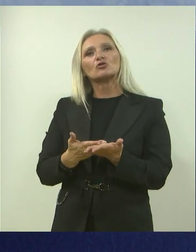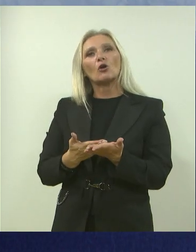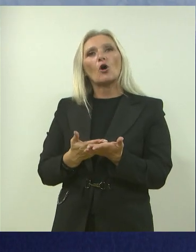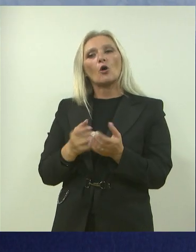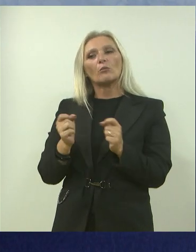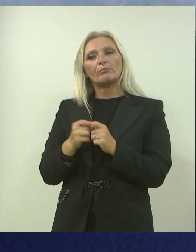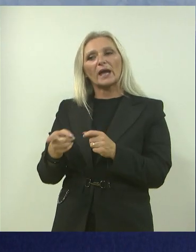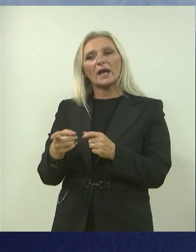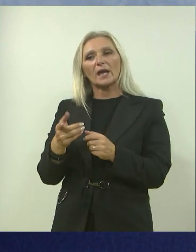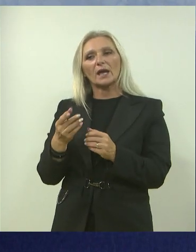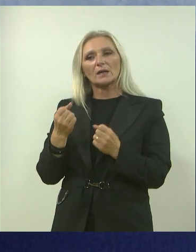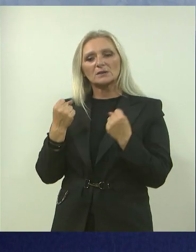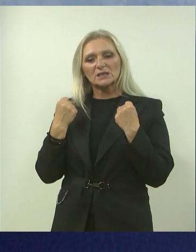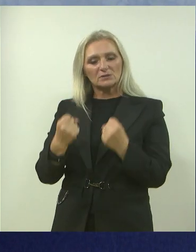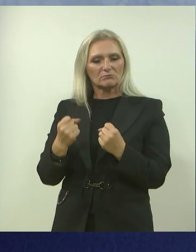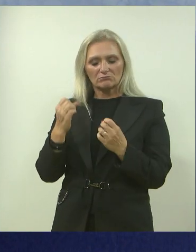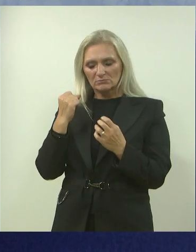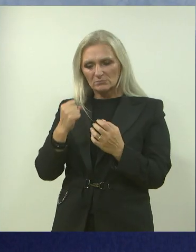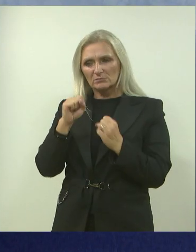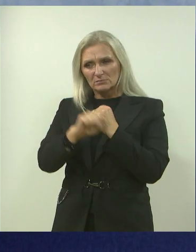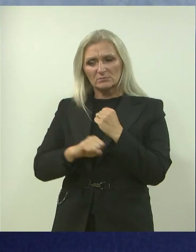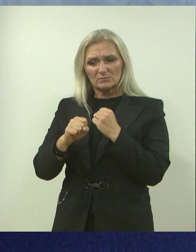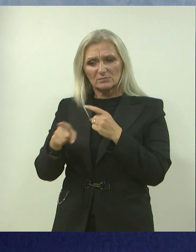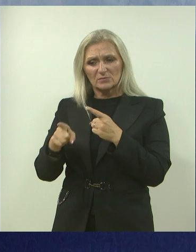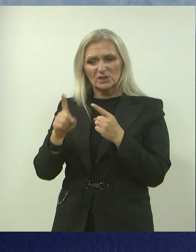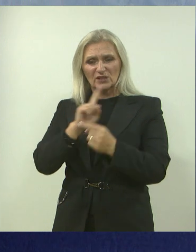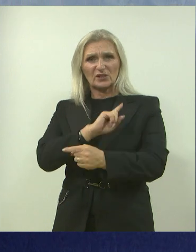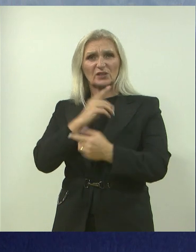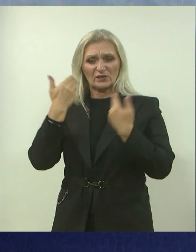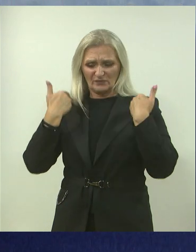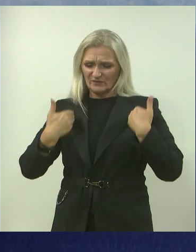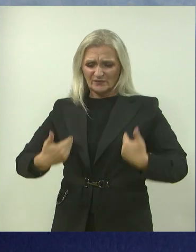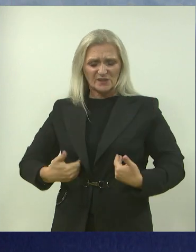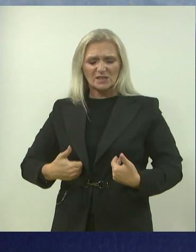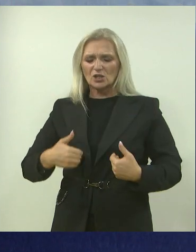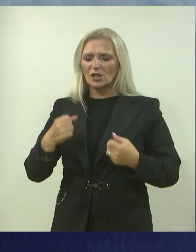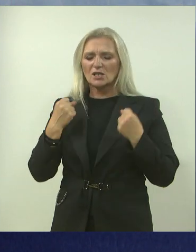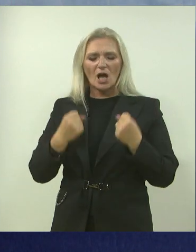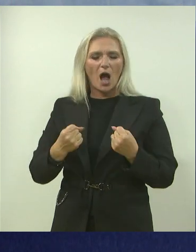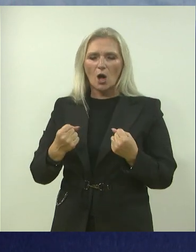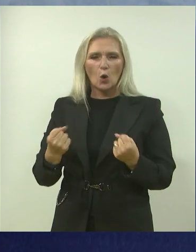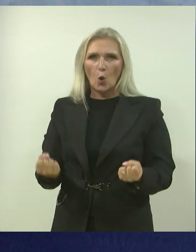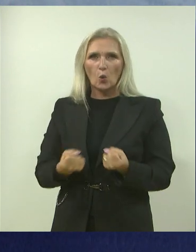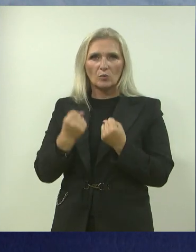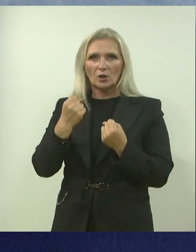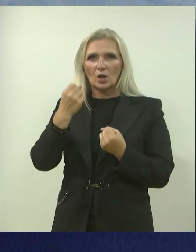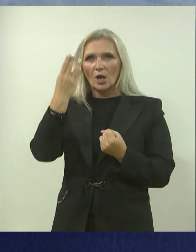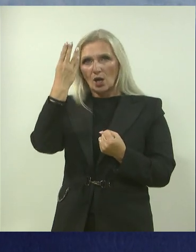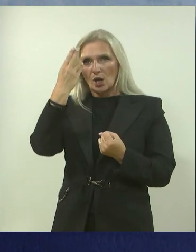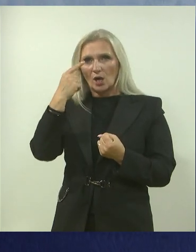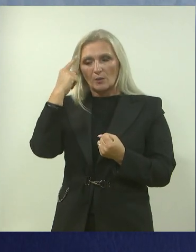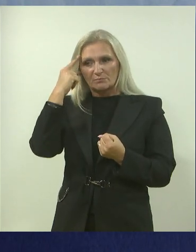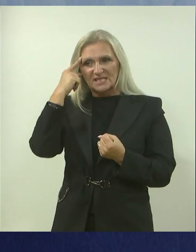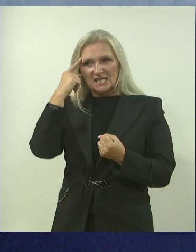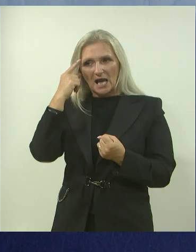plan B napravio puno žešći, koji je fizički daleko, istrapljeni bio, psiha je ta koja me definitivno